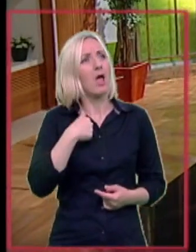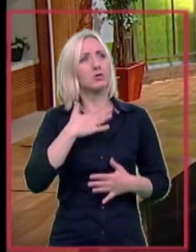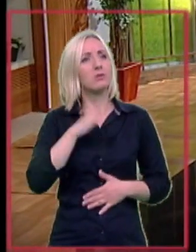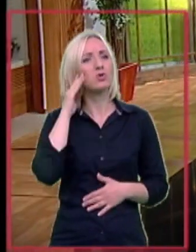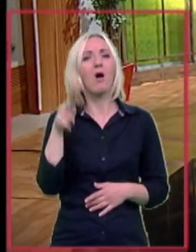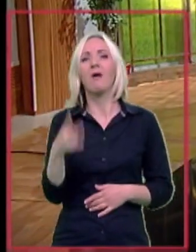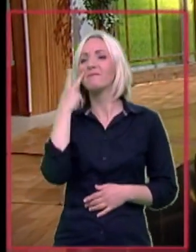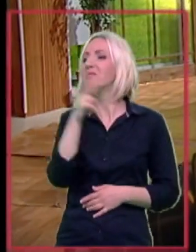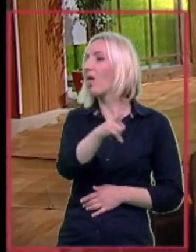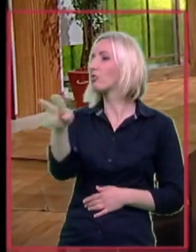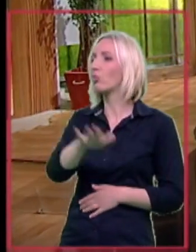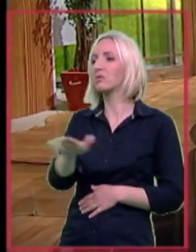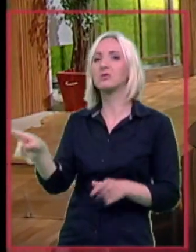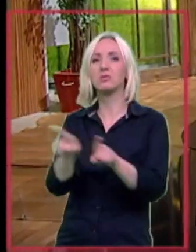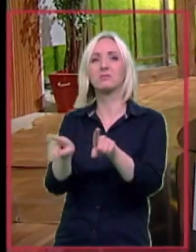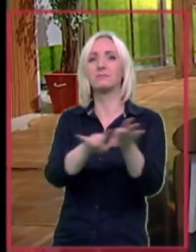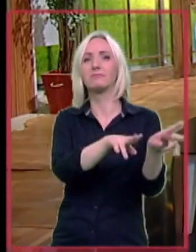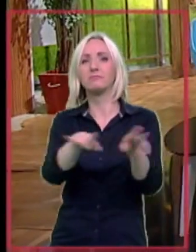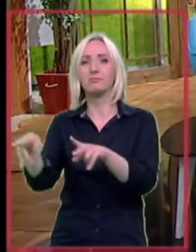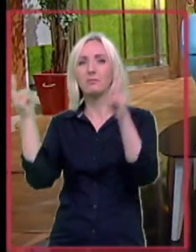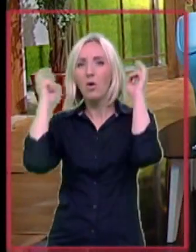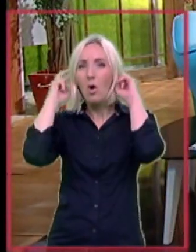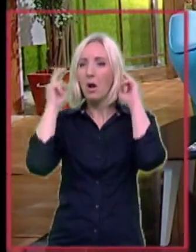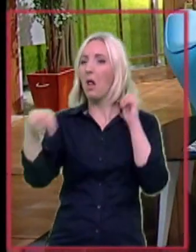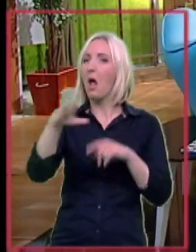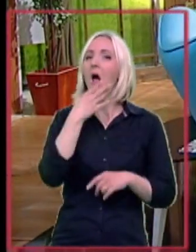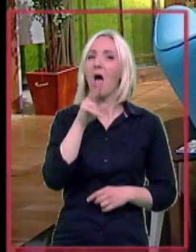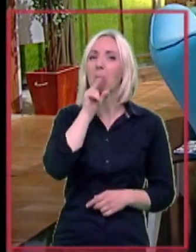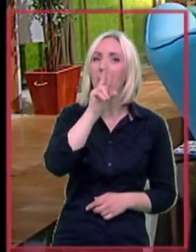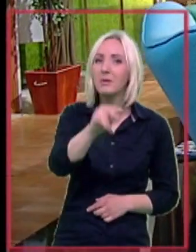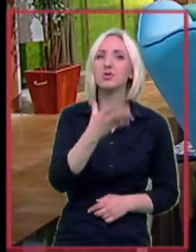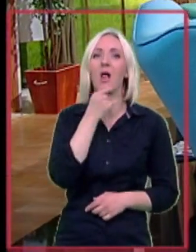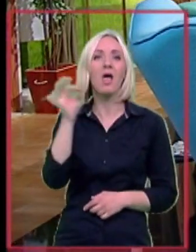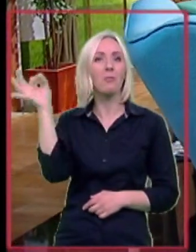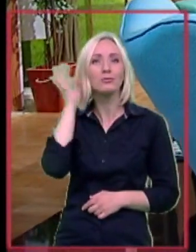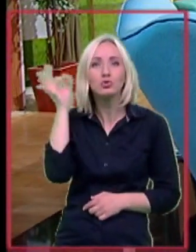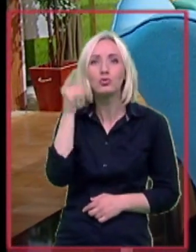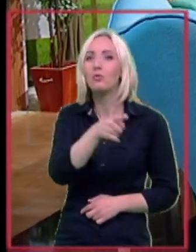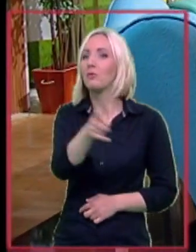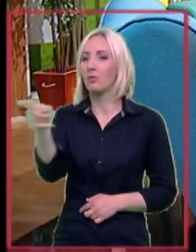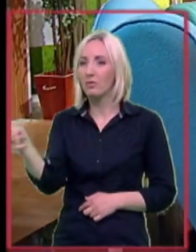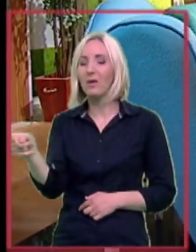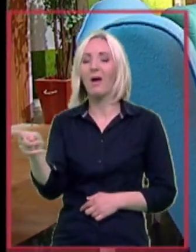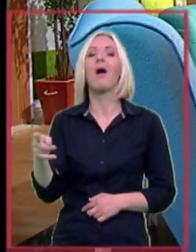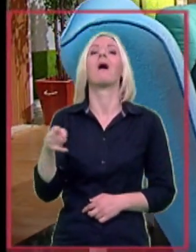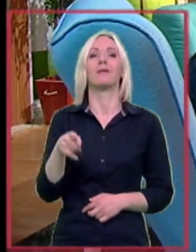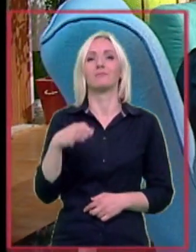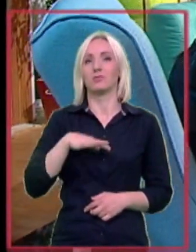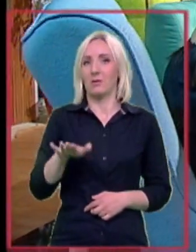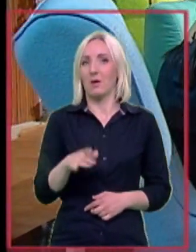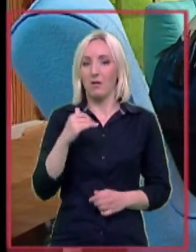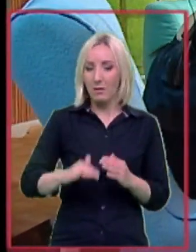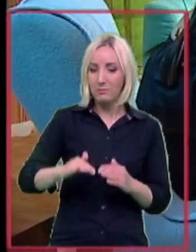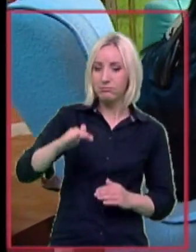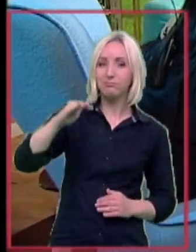videla je drugu decu da nose. Njene drugarice neke su lijepo pričale, nosile, sve čule. I onda je ona, kako je bivala